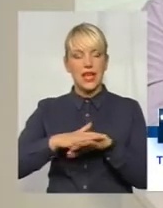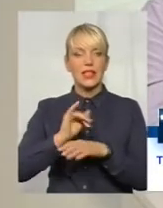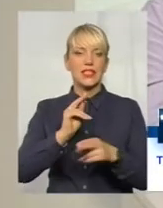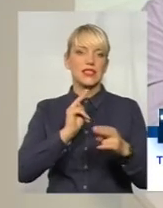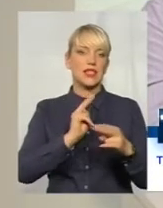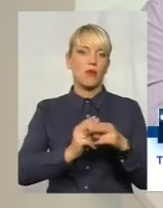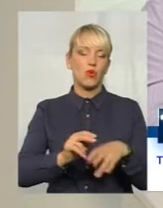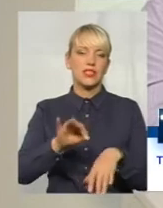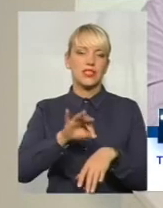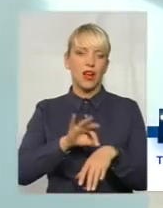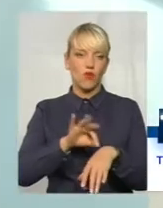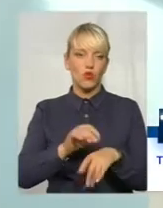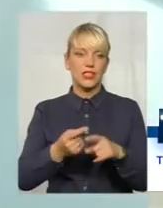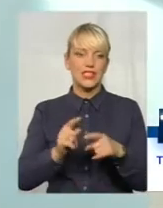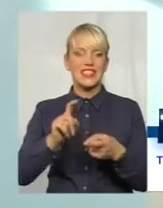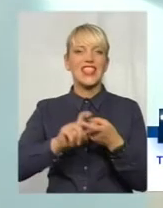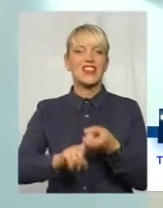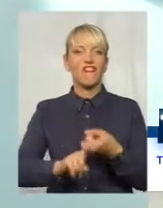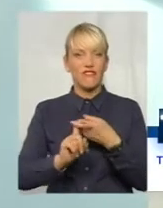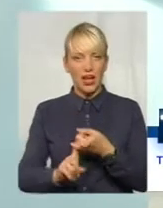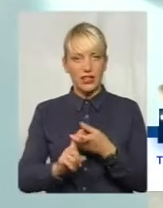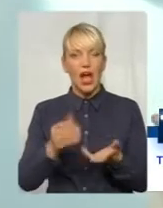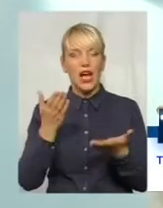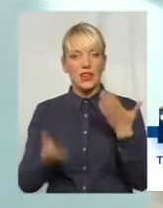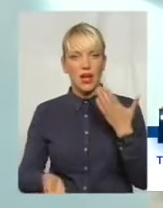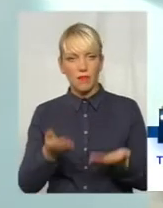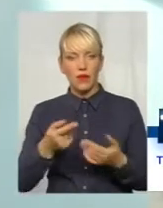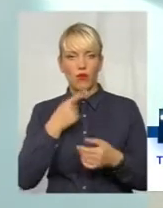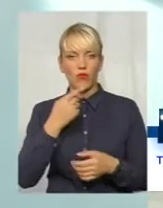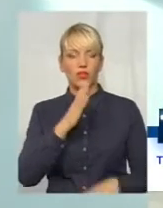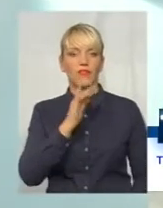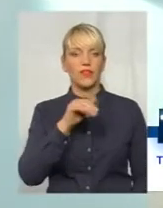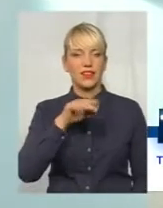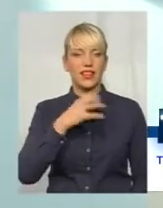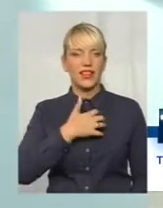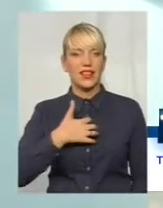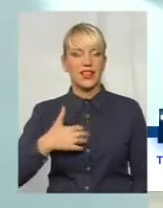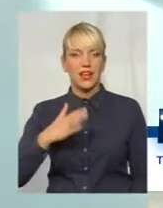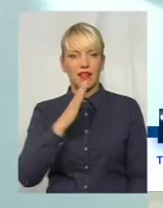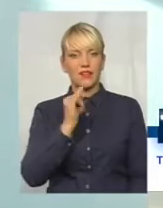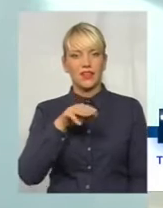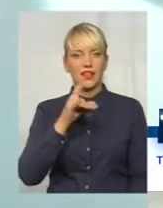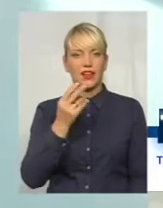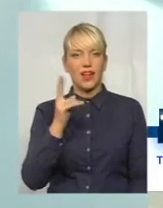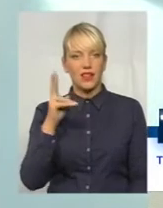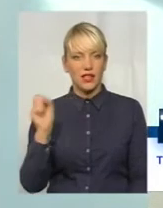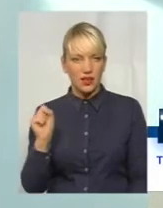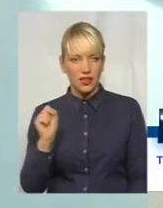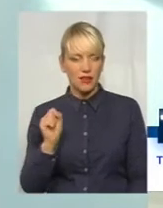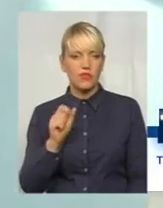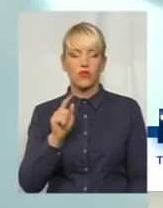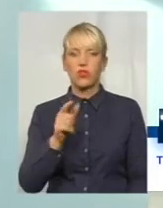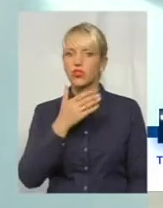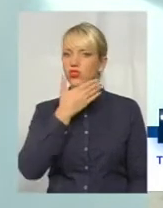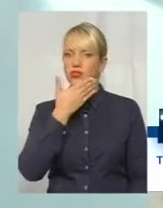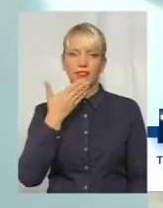захворювання цієї інфекції. Якщо ми говоримо, наприклад, про вітряну віспу, то на цей час, наприклад, в в Україні, вона ще не керовано.